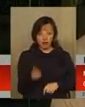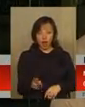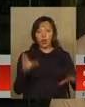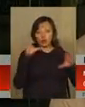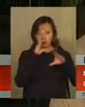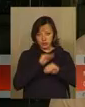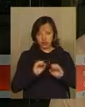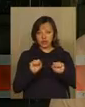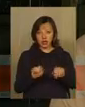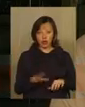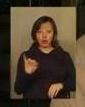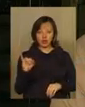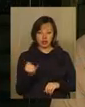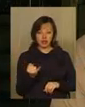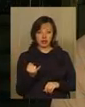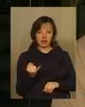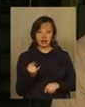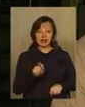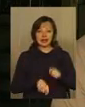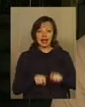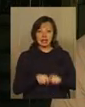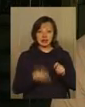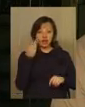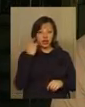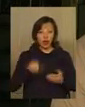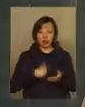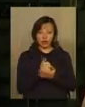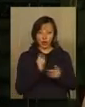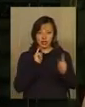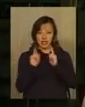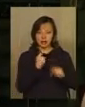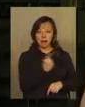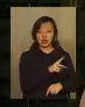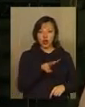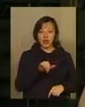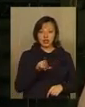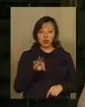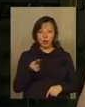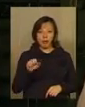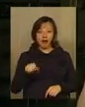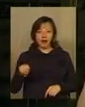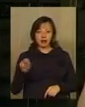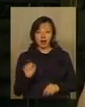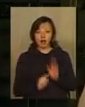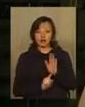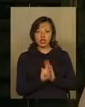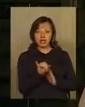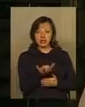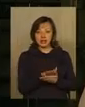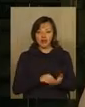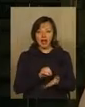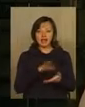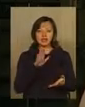вони успішно складають і тести під час основної сесії. З 1 листопада розпочалася і триває